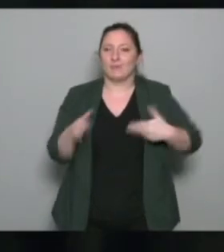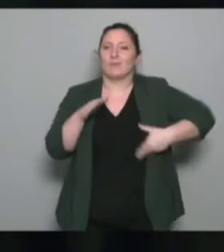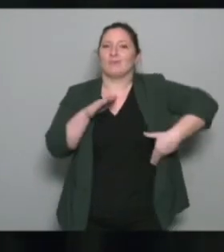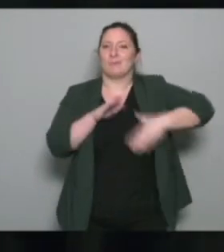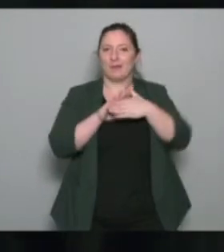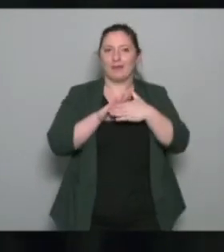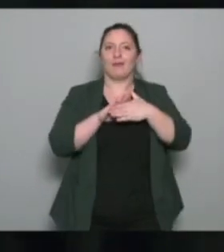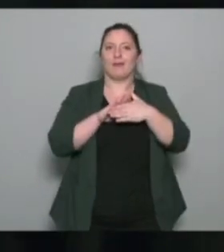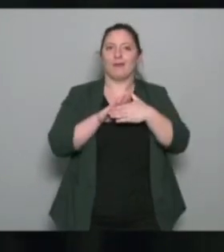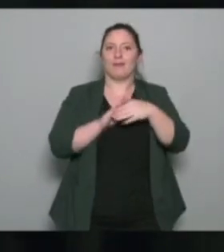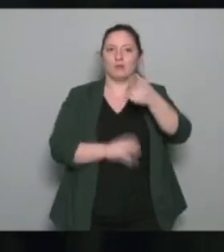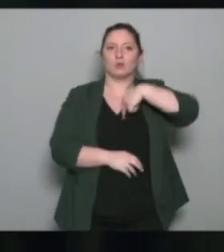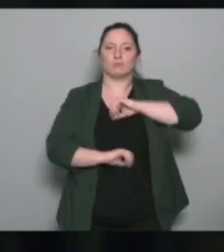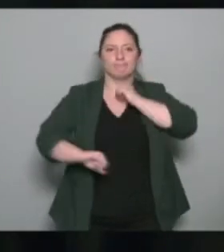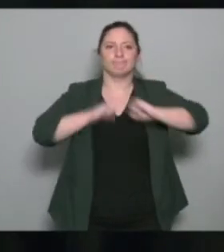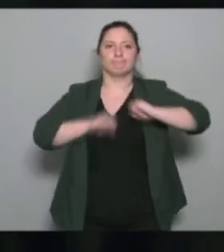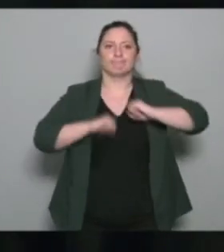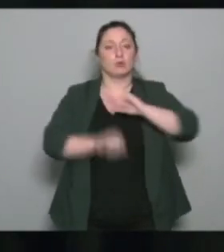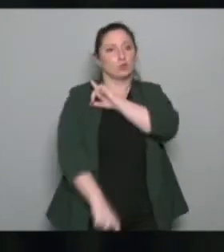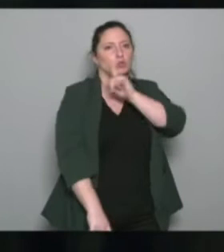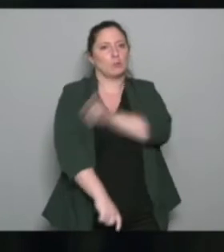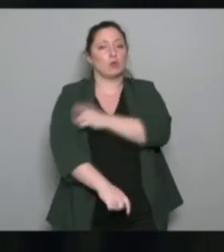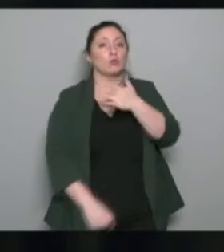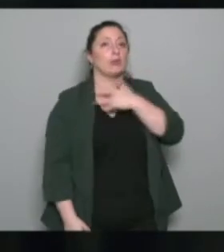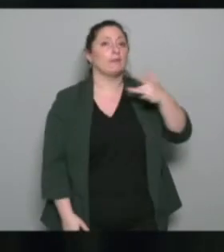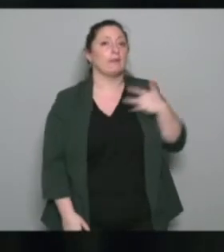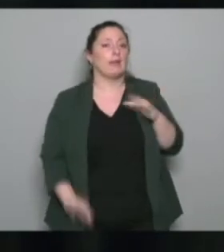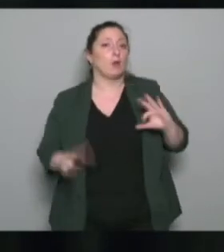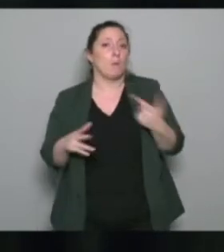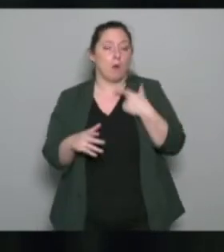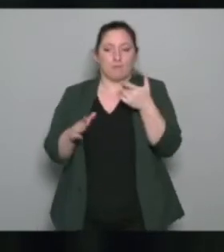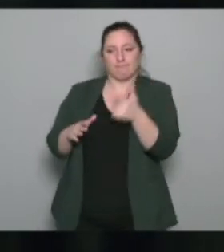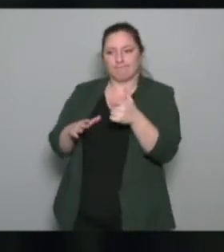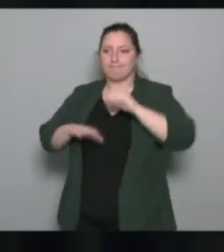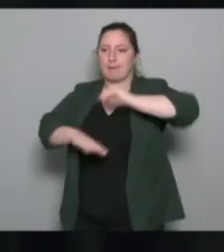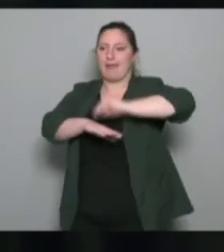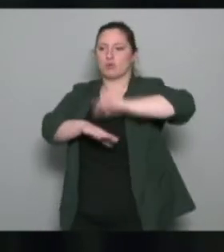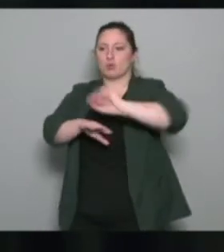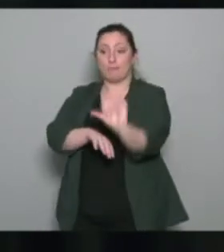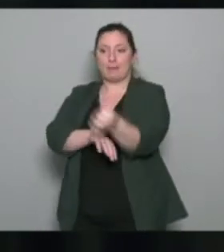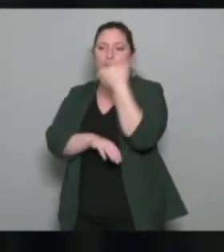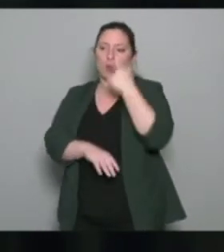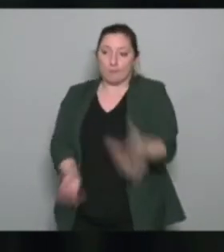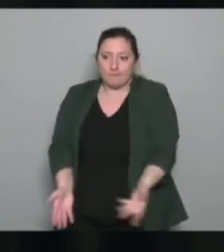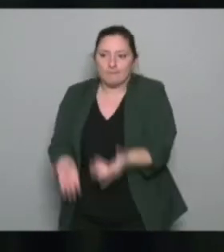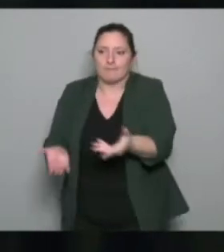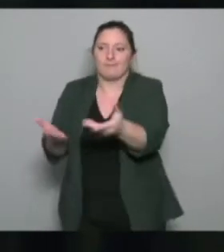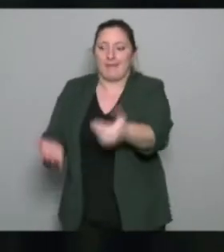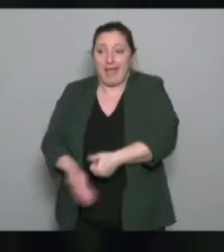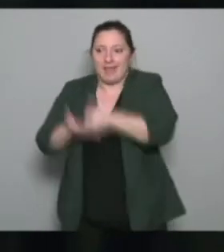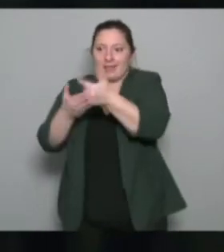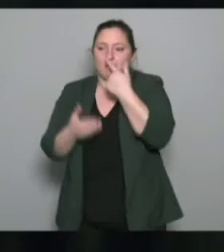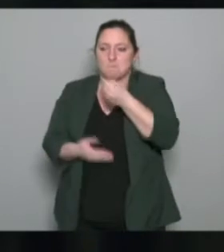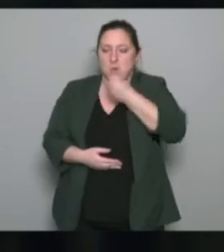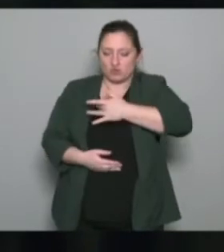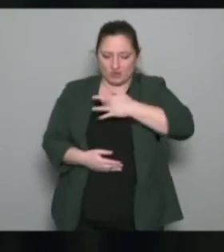en place des actions sport santé plus à travers la prévention primaire pour aider les personnes à se maintenir en bonne santé, des personnes